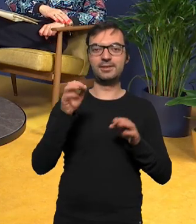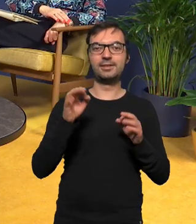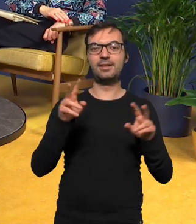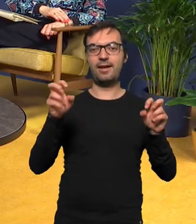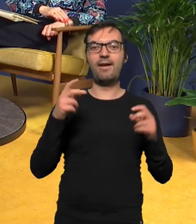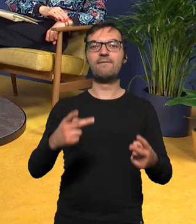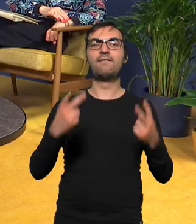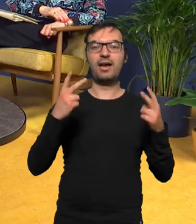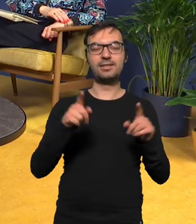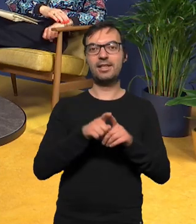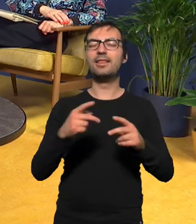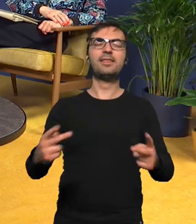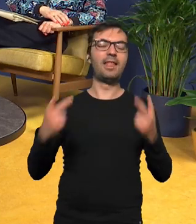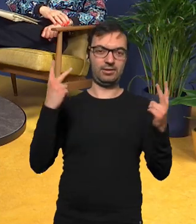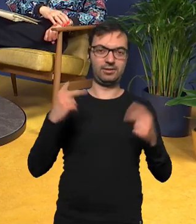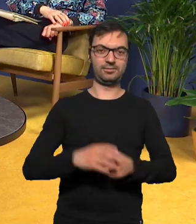ważne i najważniejsze